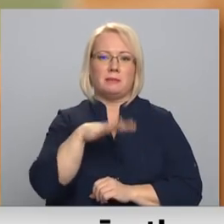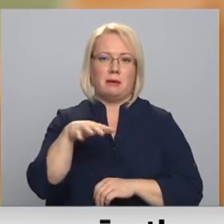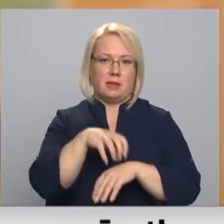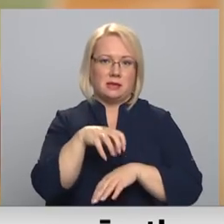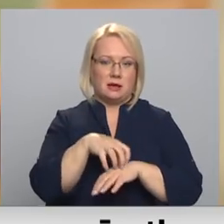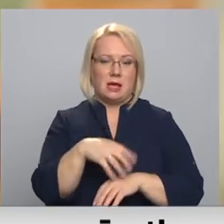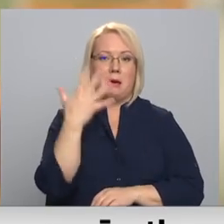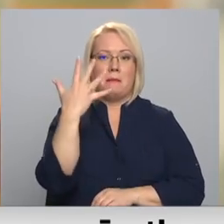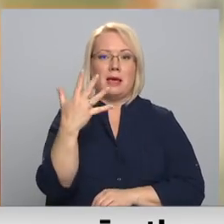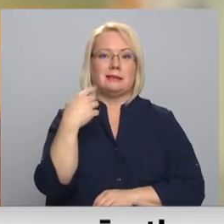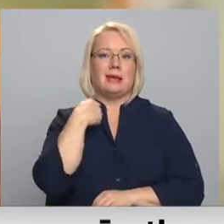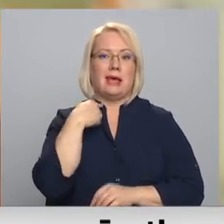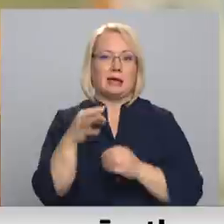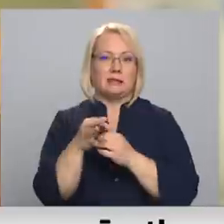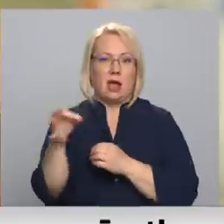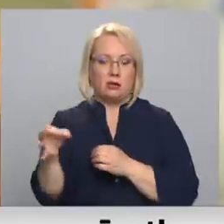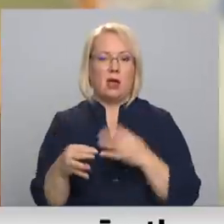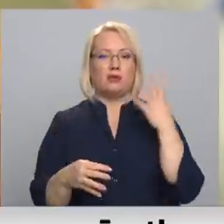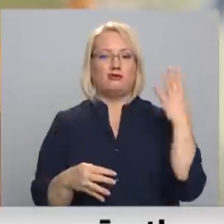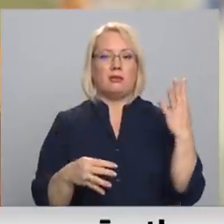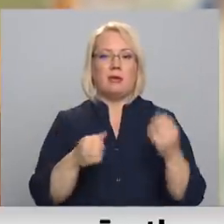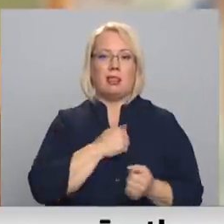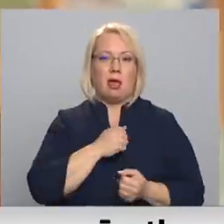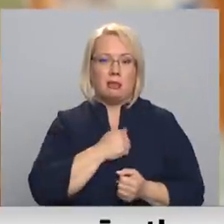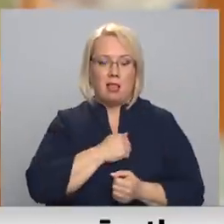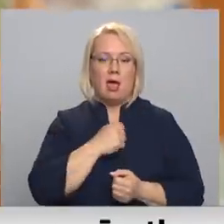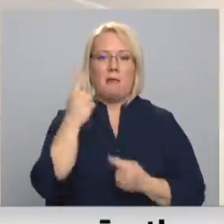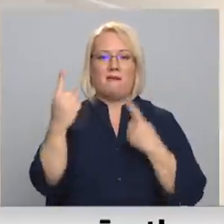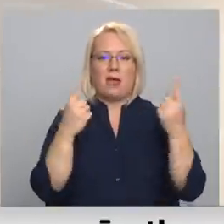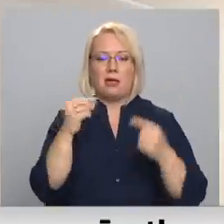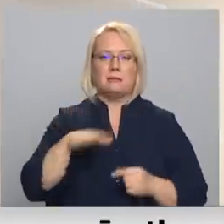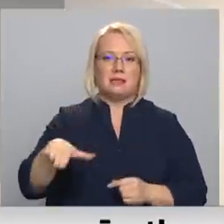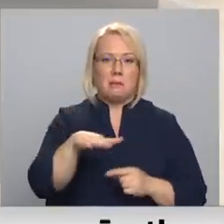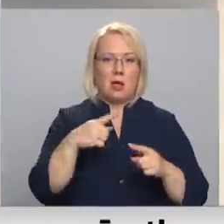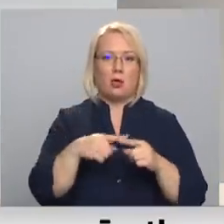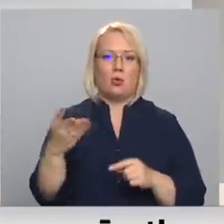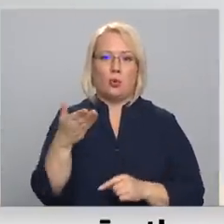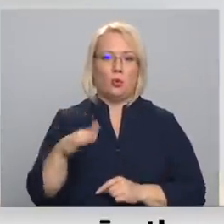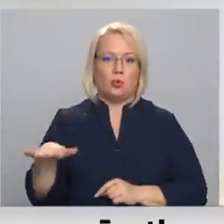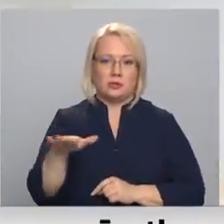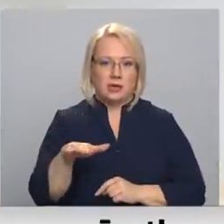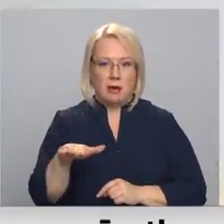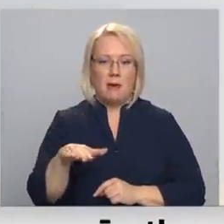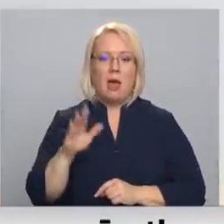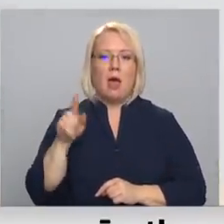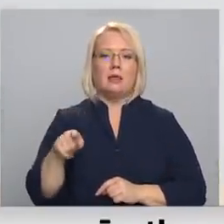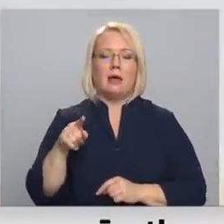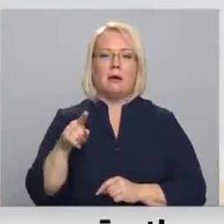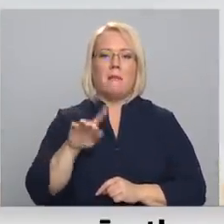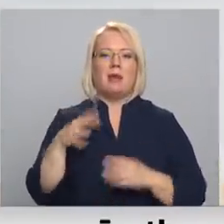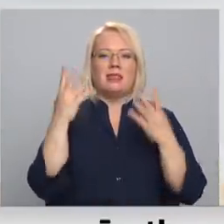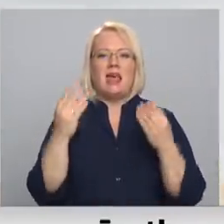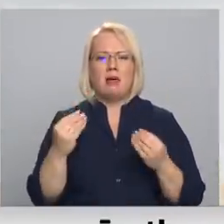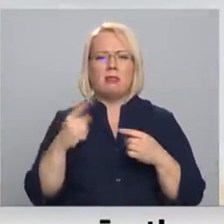viņiem strādā Rīgas rajonā, četri Latgalē, vēl pa vienam Zemgalē un Kurzemē. Dienām tie tipi arī mainās